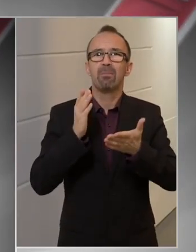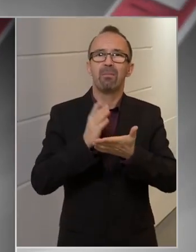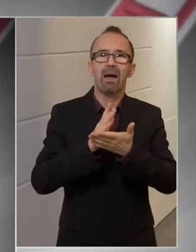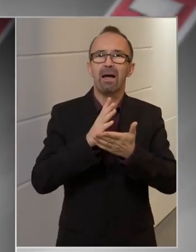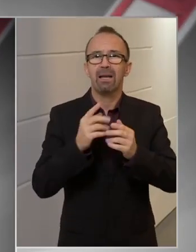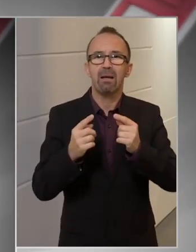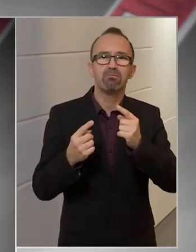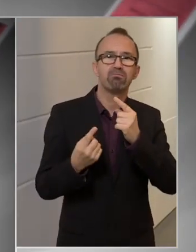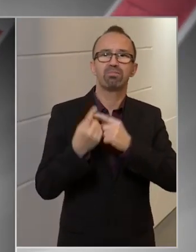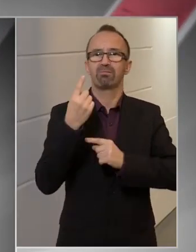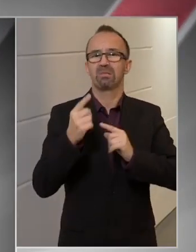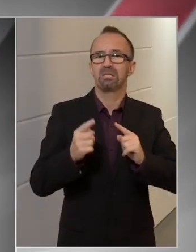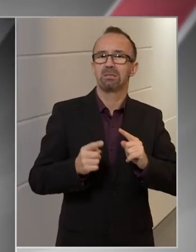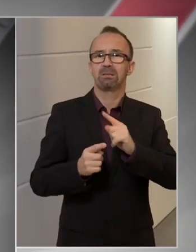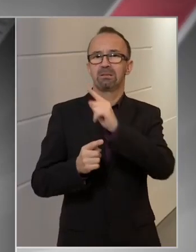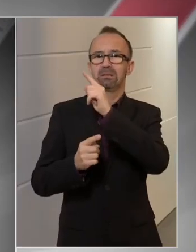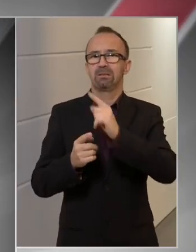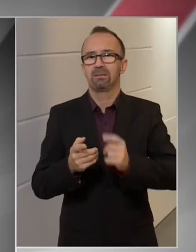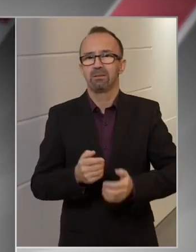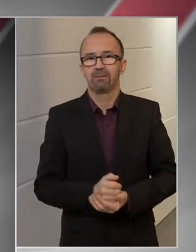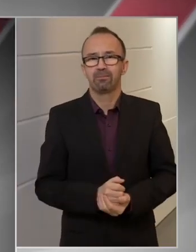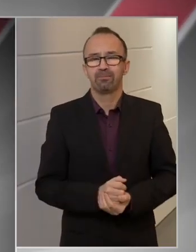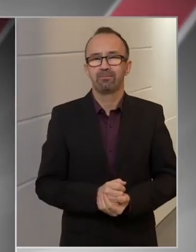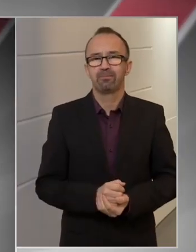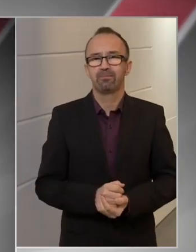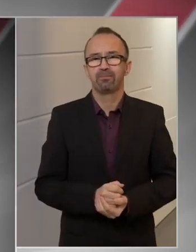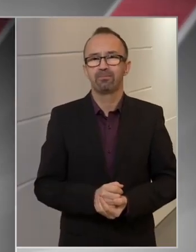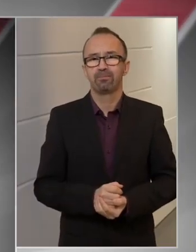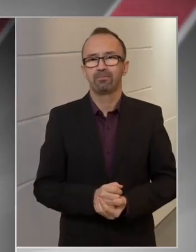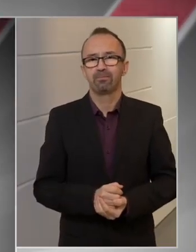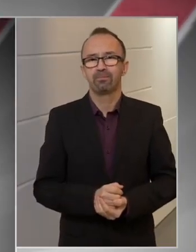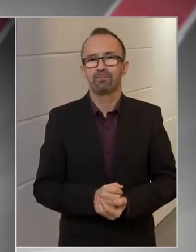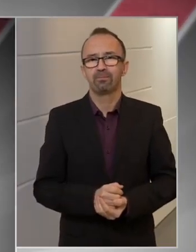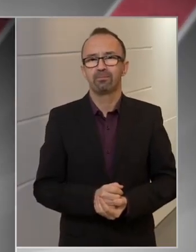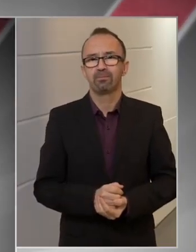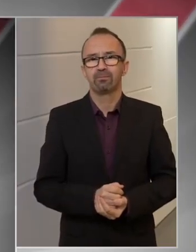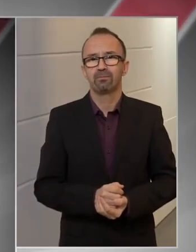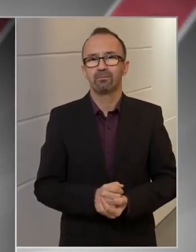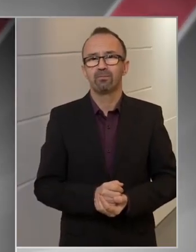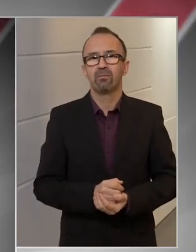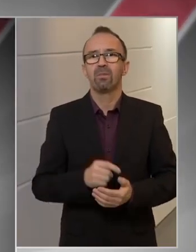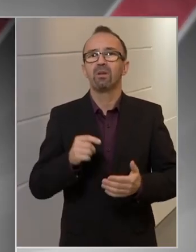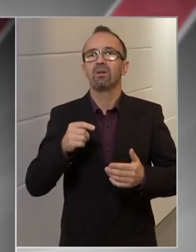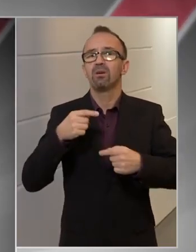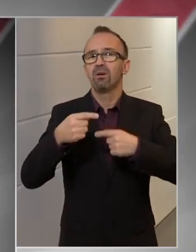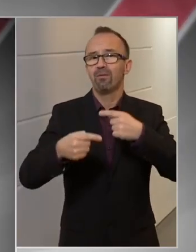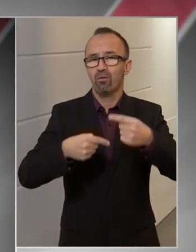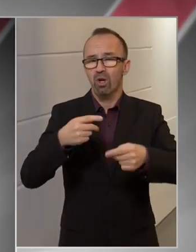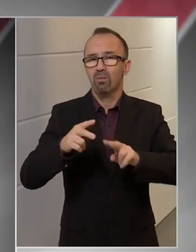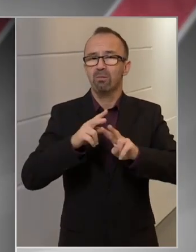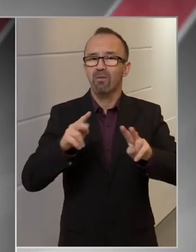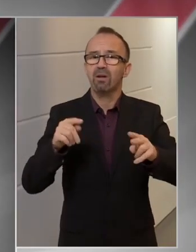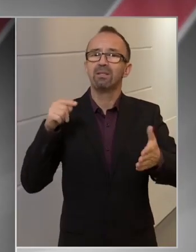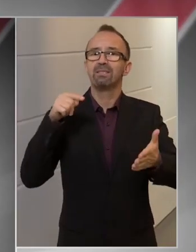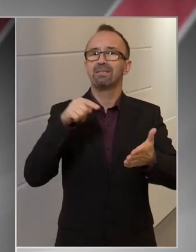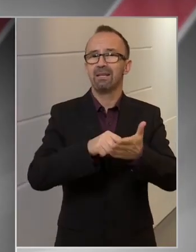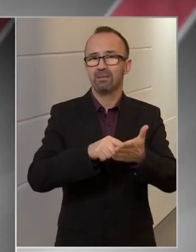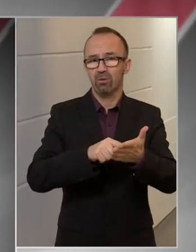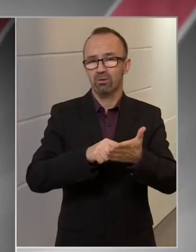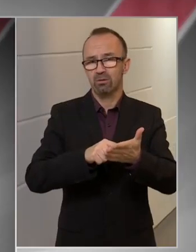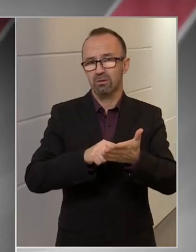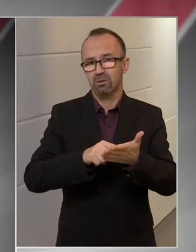exponenciális mértékben. Zajlanak a célzott tesztelések